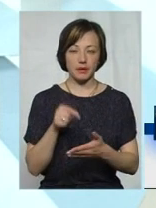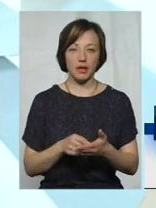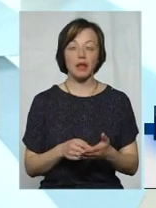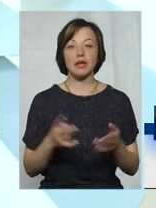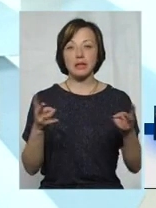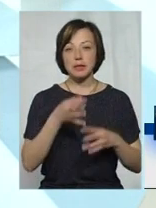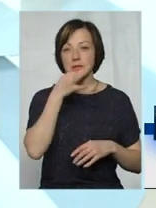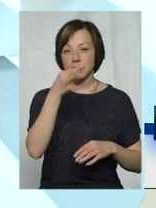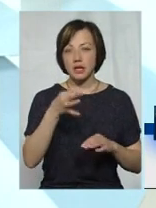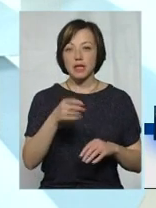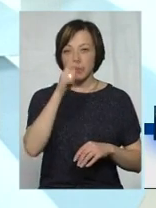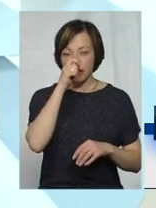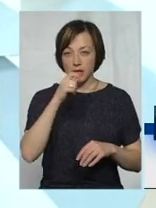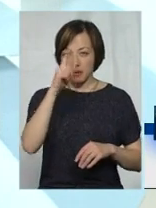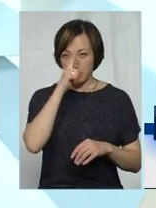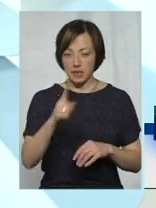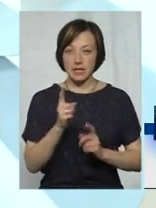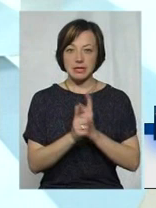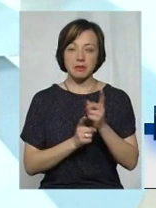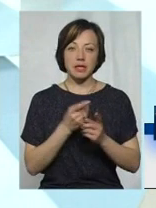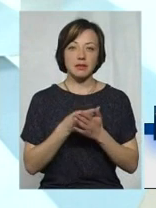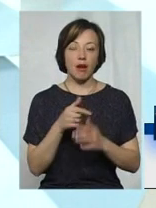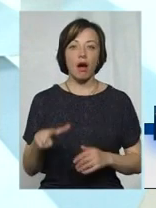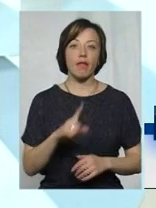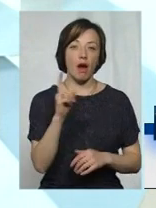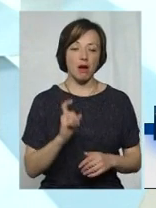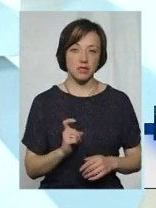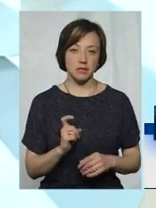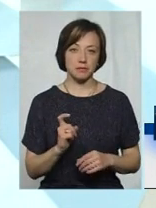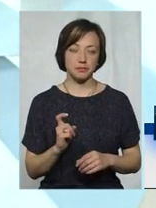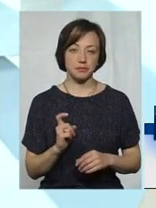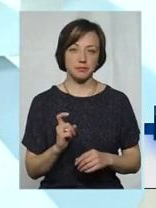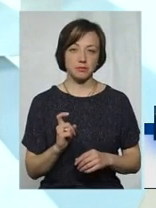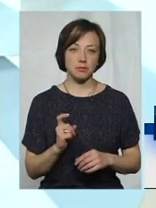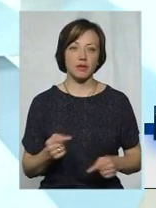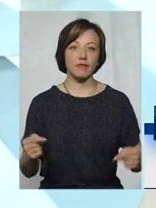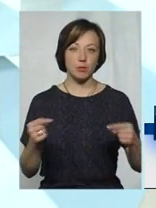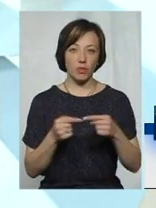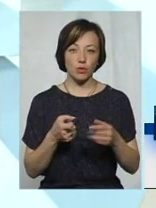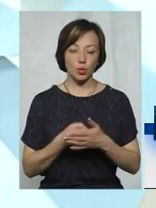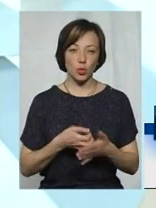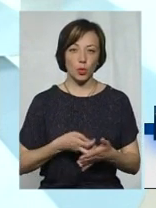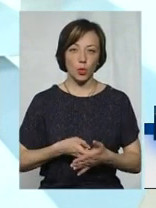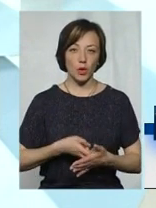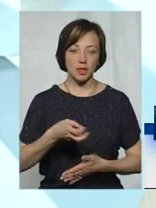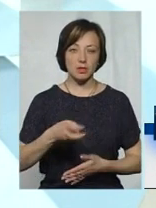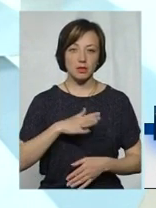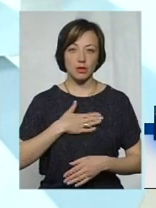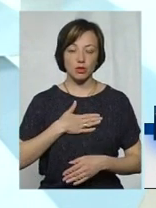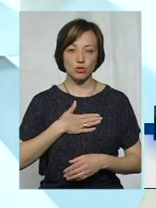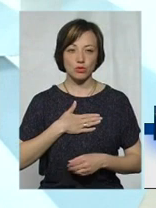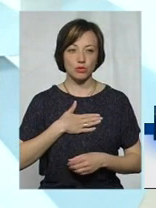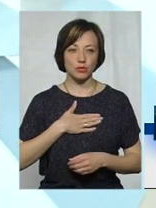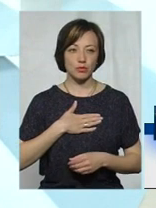квітня місяця змінилася ціна послуги газопостачання. Відповідно до листа нашого